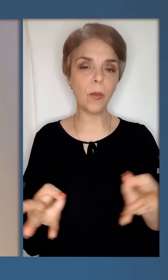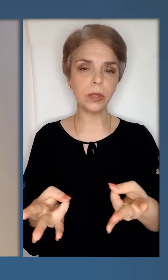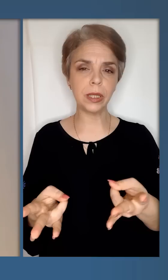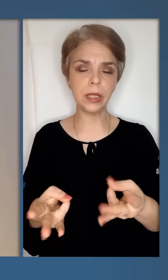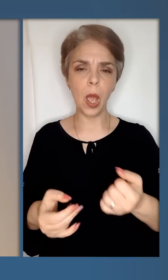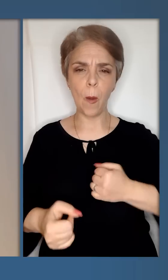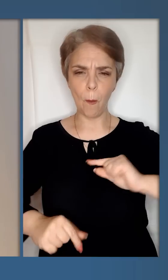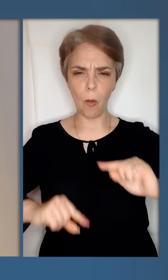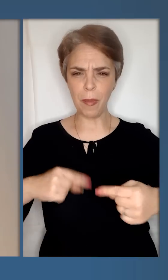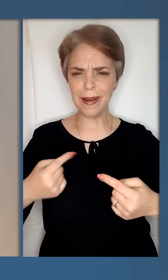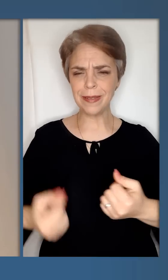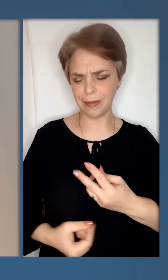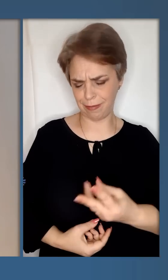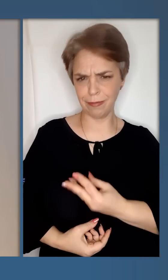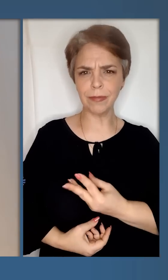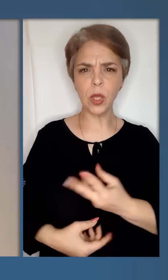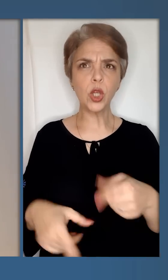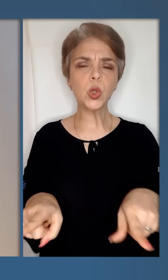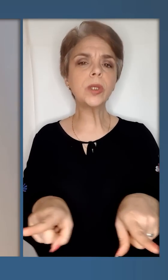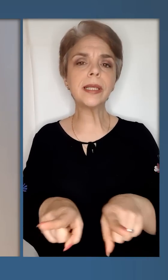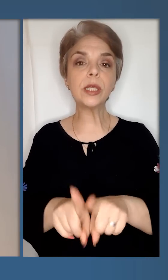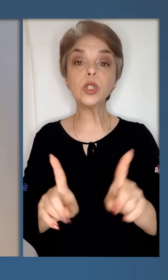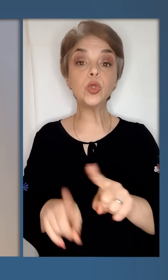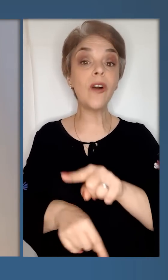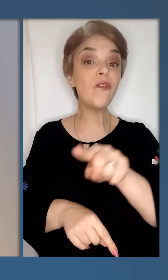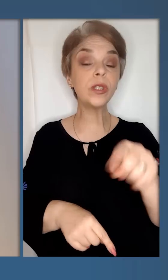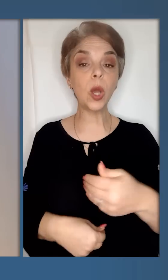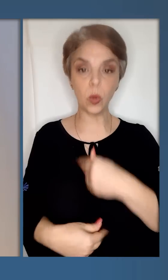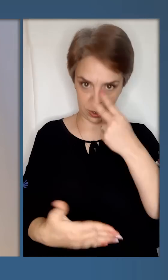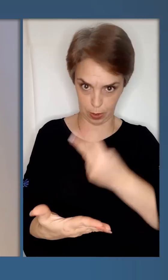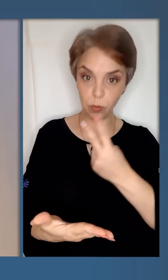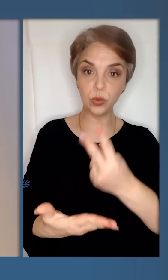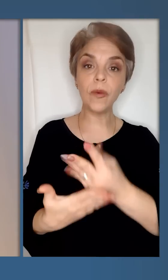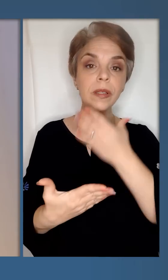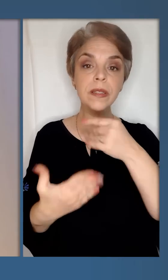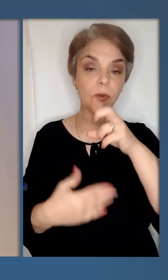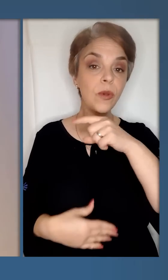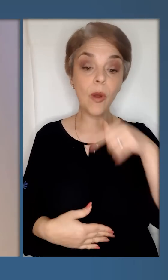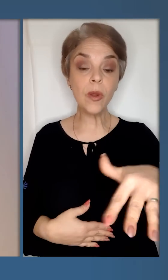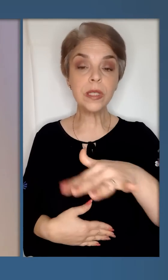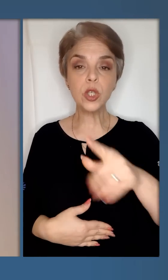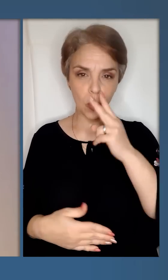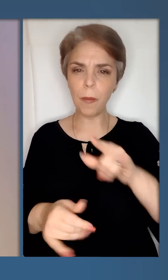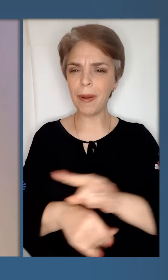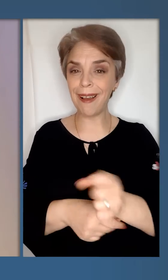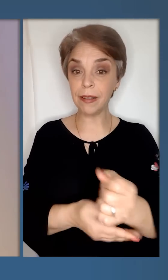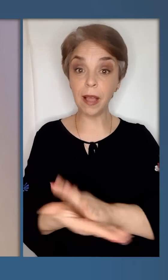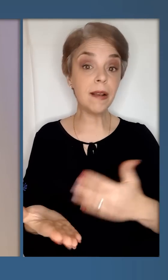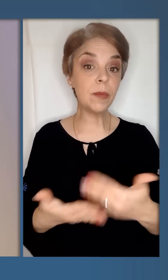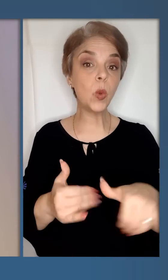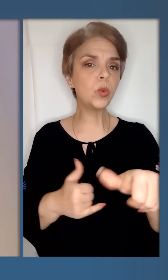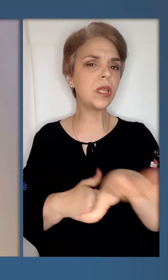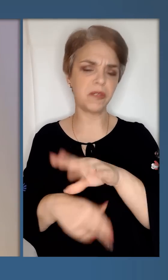Потрібні мобілізаційні емоції, щось таке, що вони хочуть демонструвати своїй країні, щоб брехати далі,